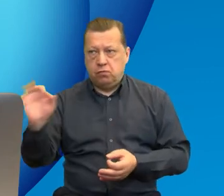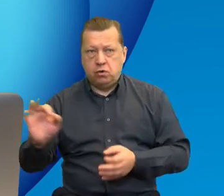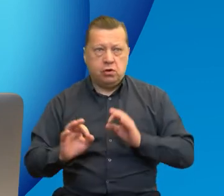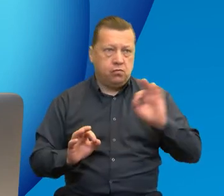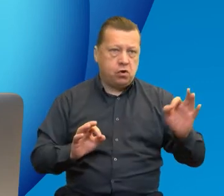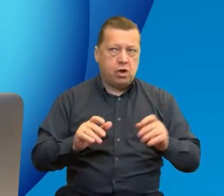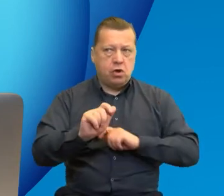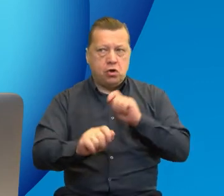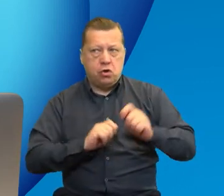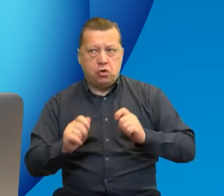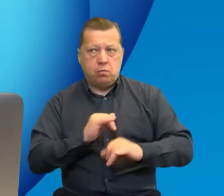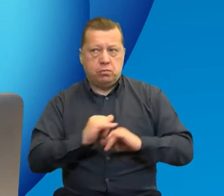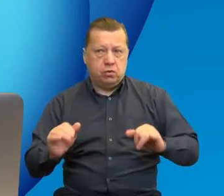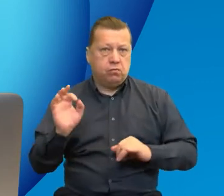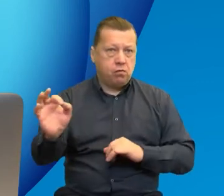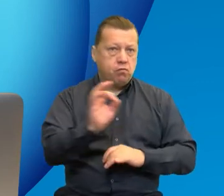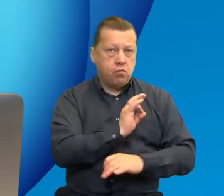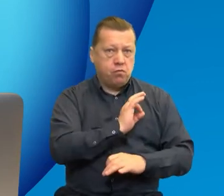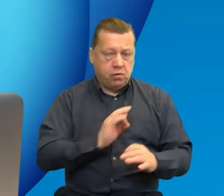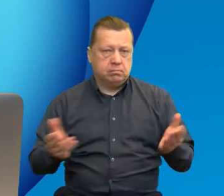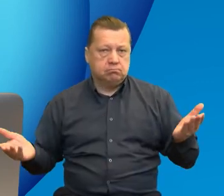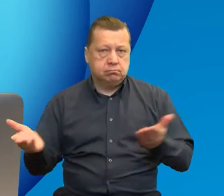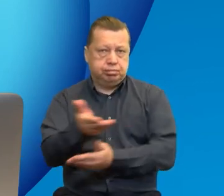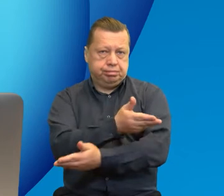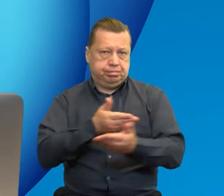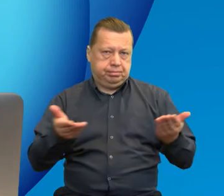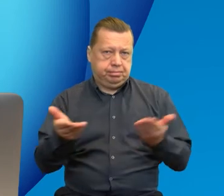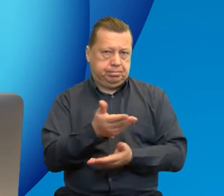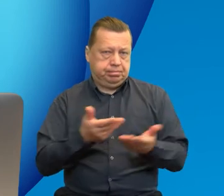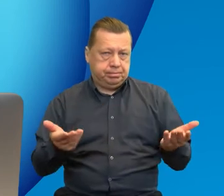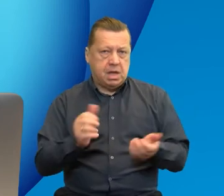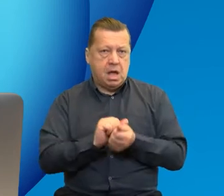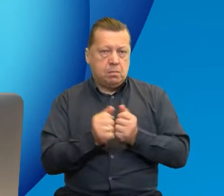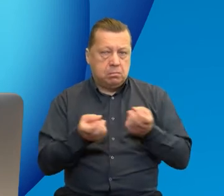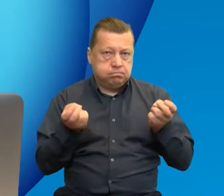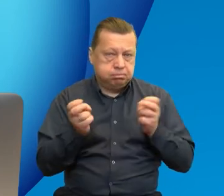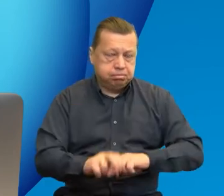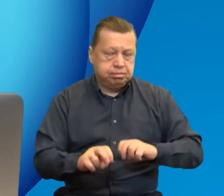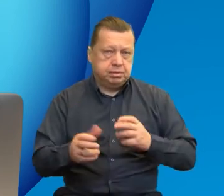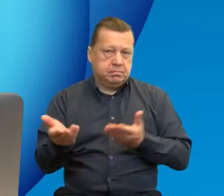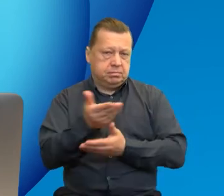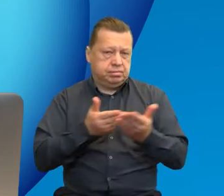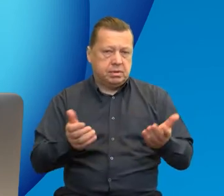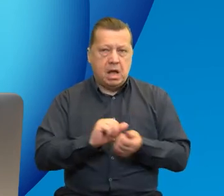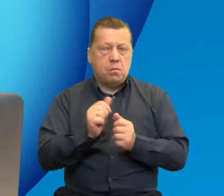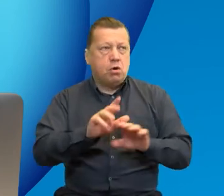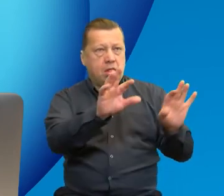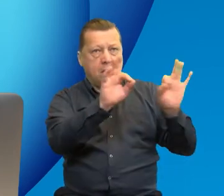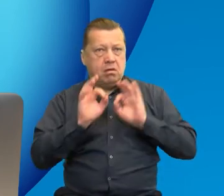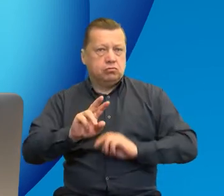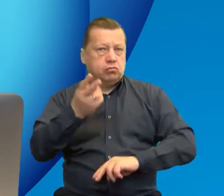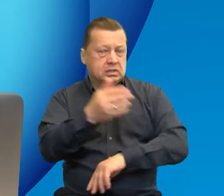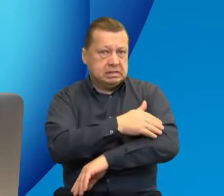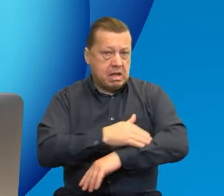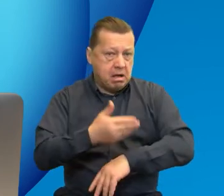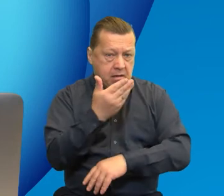rozwiązaniami, które Państwo czy wspólnie wypracują, czy zaczerpną od kolegów z zagranicy, na przykład w